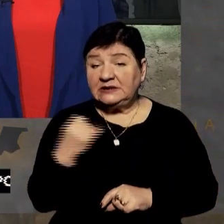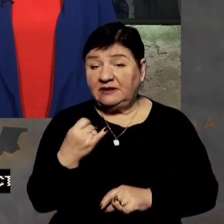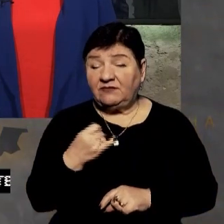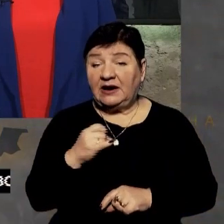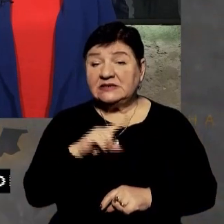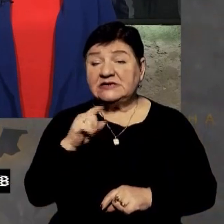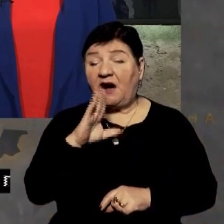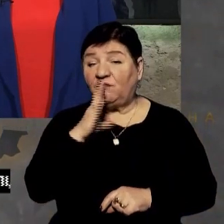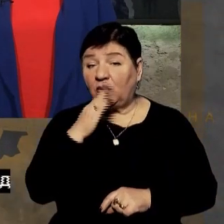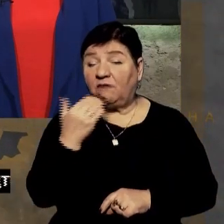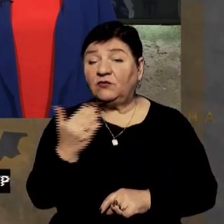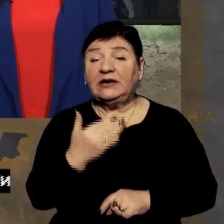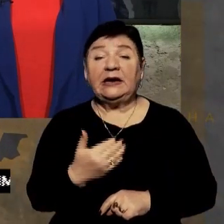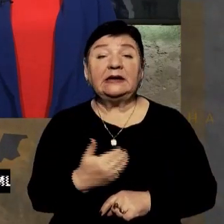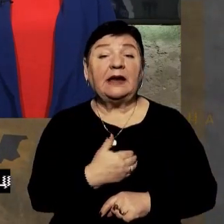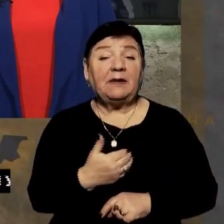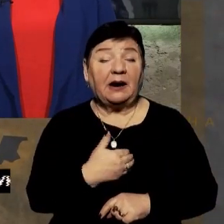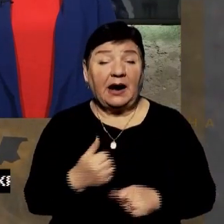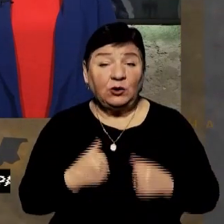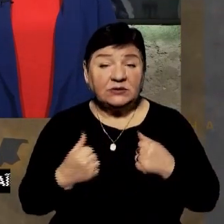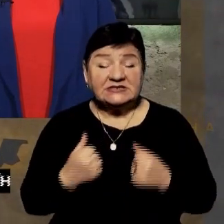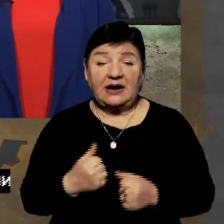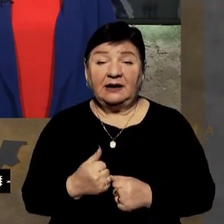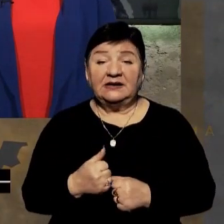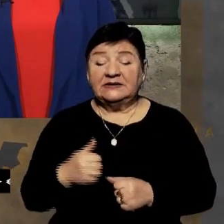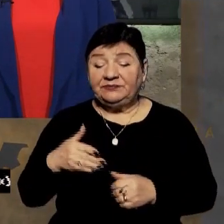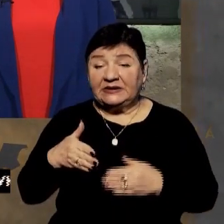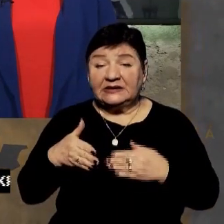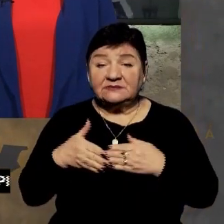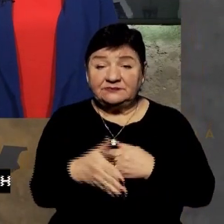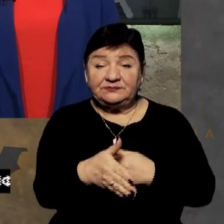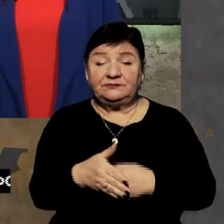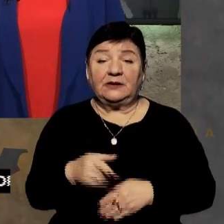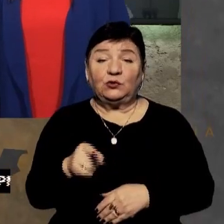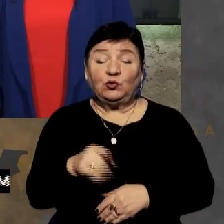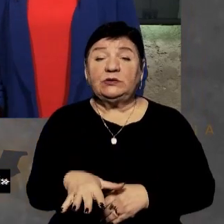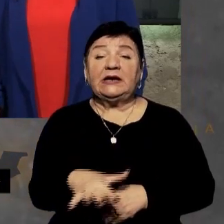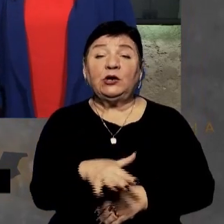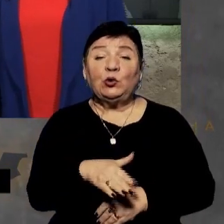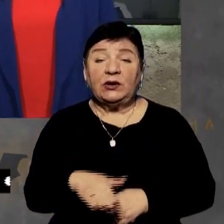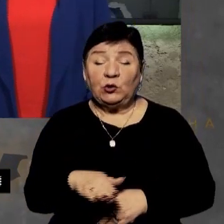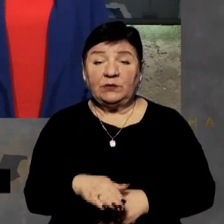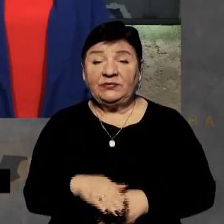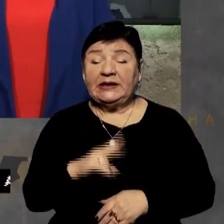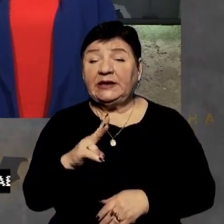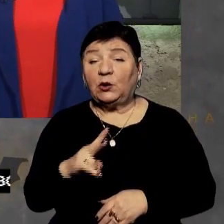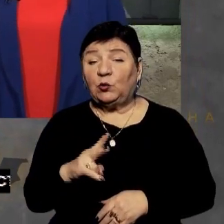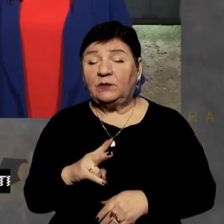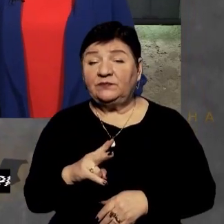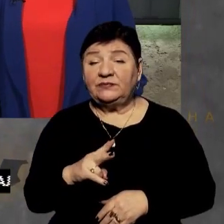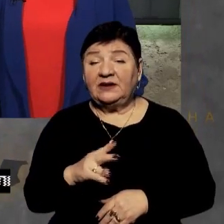намагаються зрізати ту територію, яку